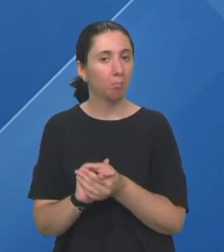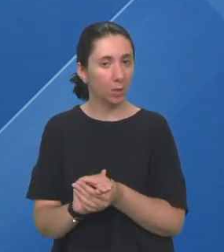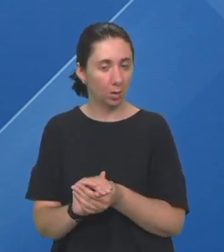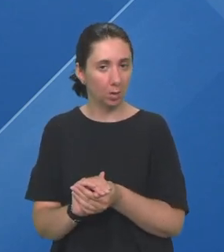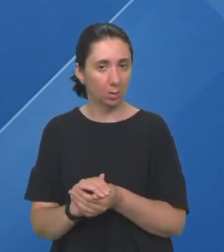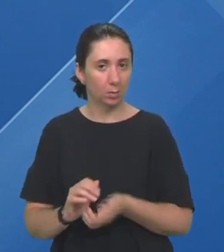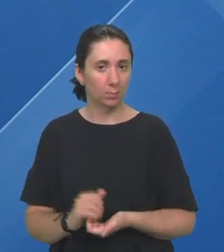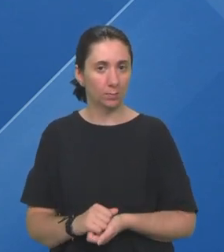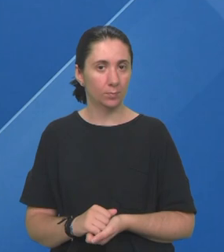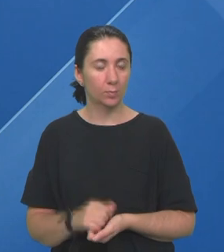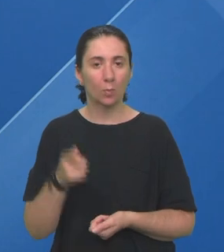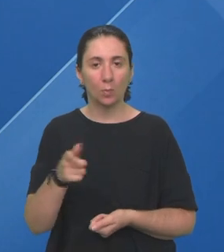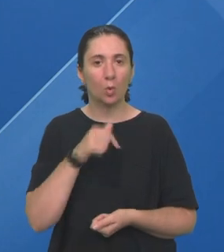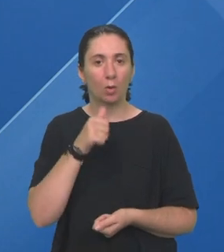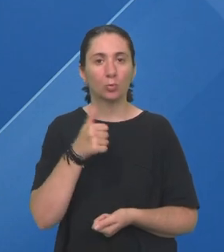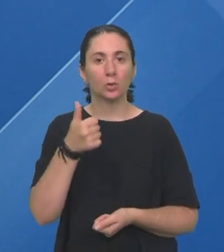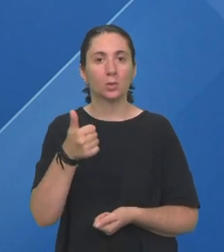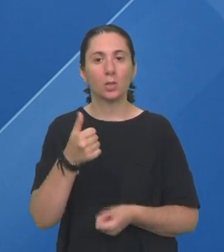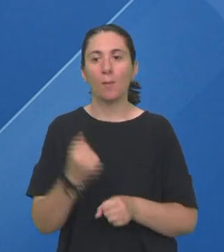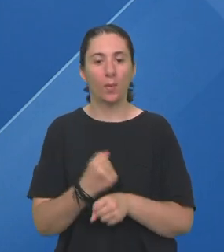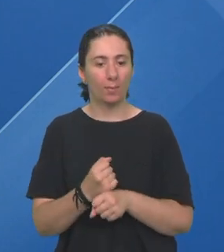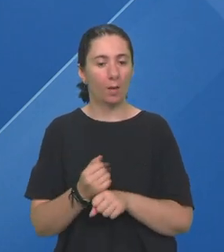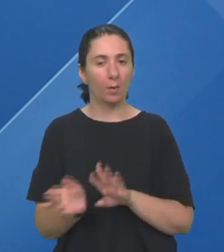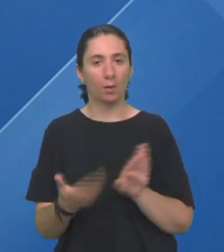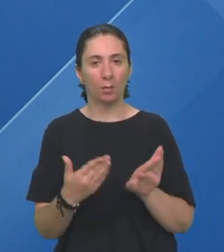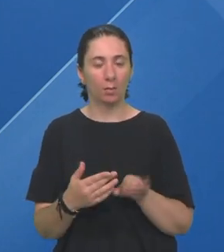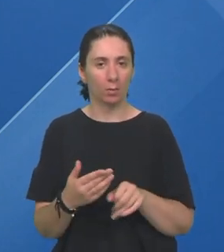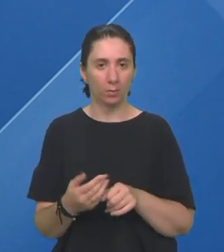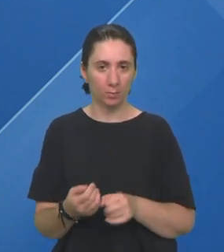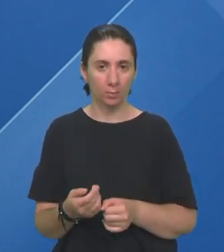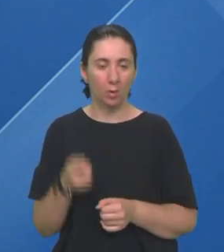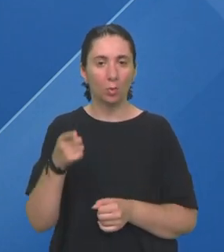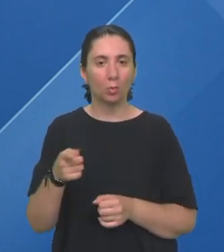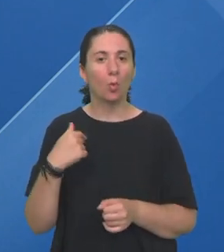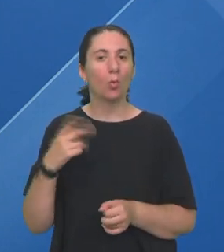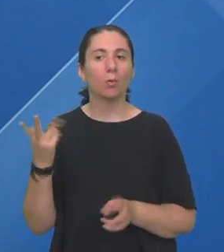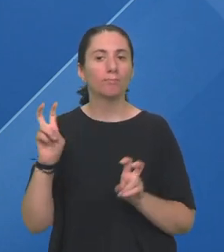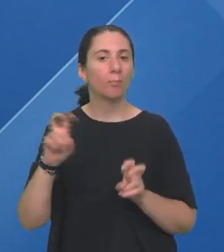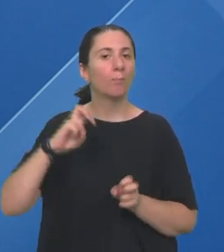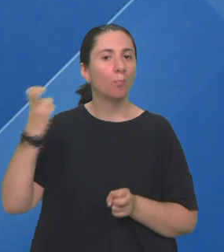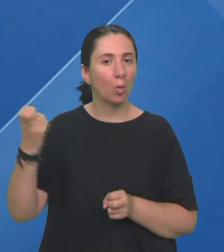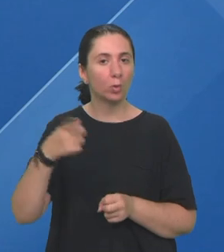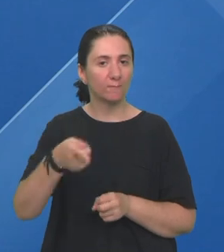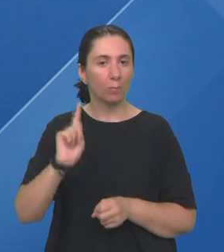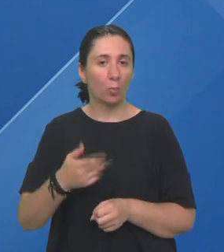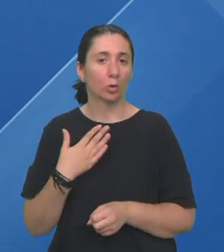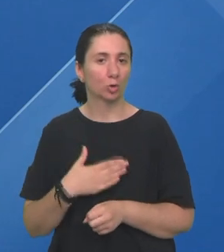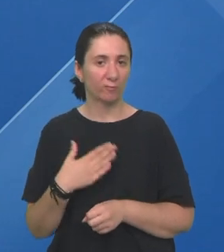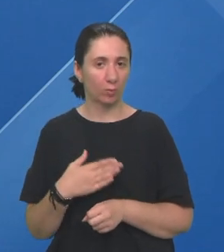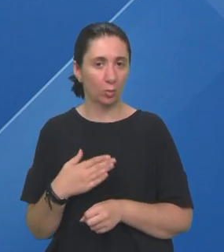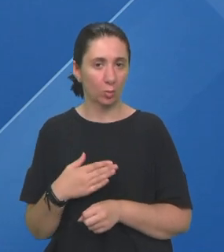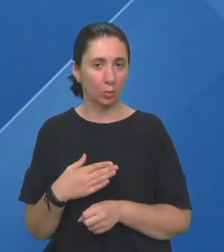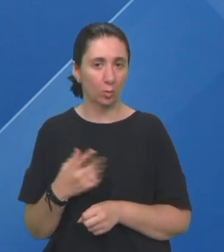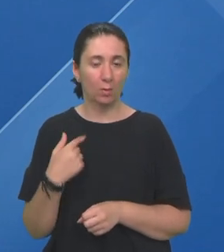to ne možeš samo odrađivati Jer velim na neki način to je poziv koji moraš voliti I